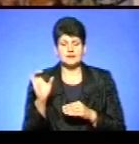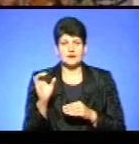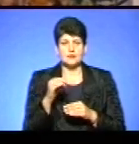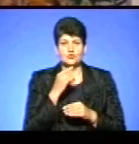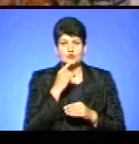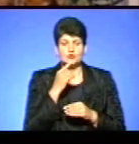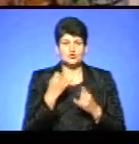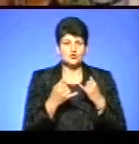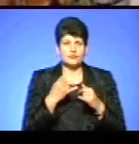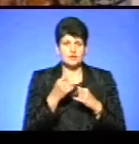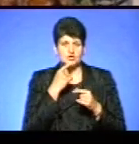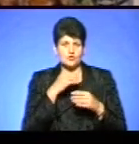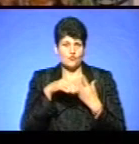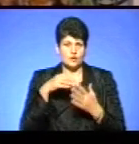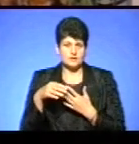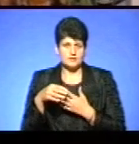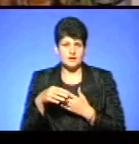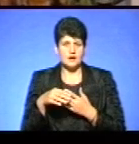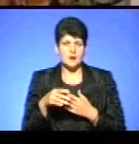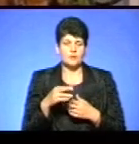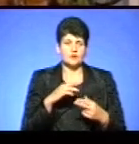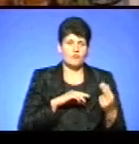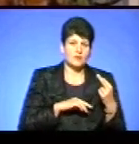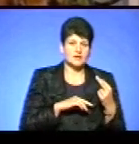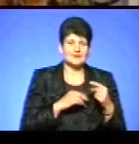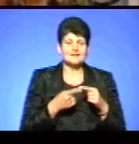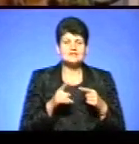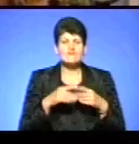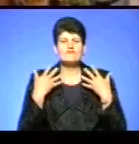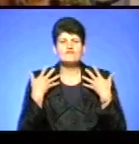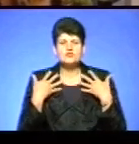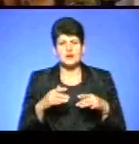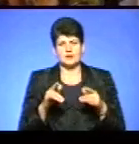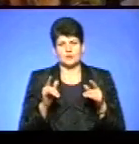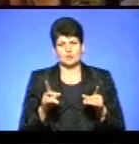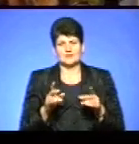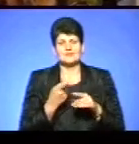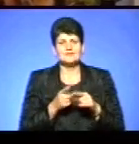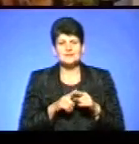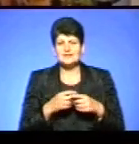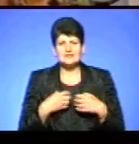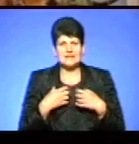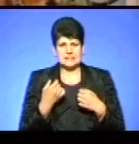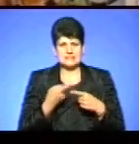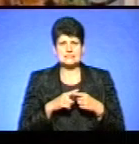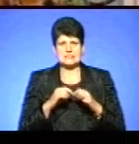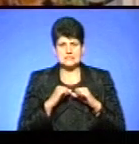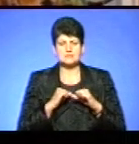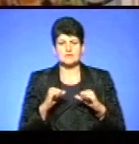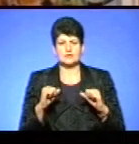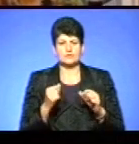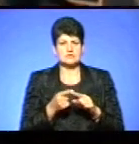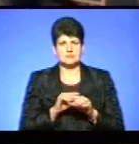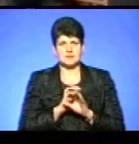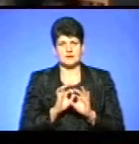червоний, або навпаки червоний і фіолетовий, це вже круто. Через того, що це не страх, це сміливо, це впевнено, це